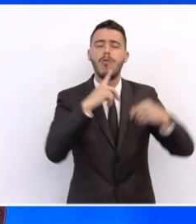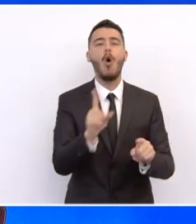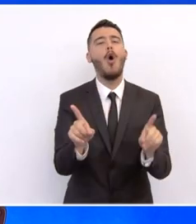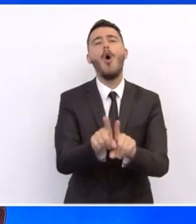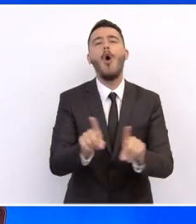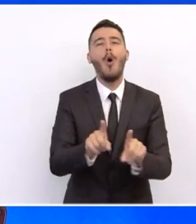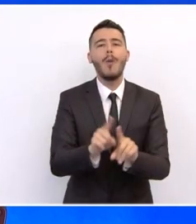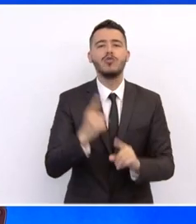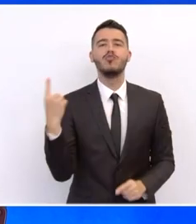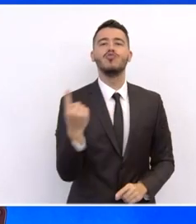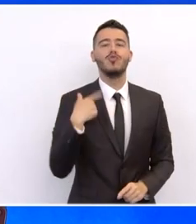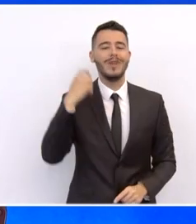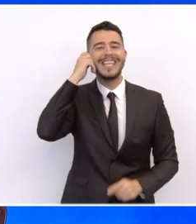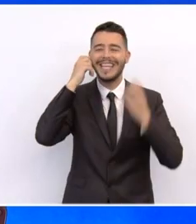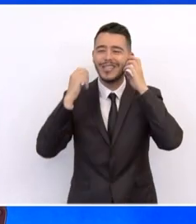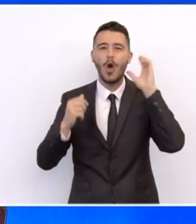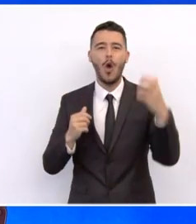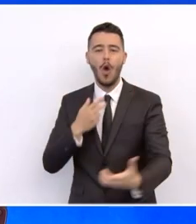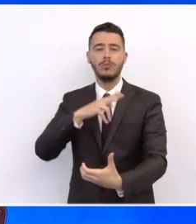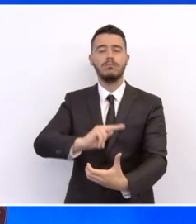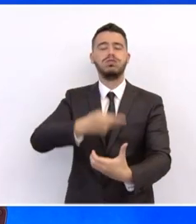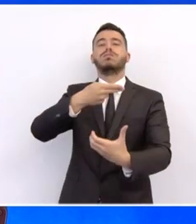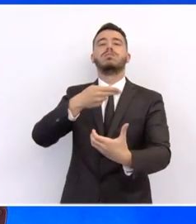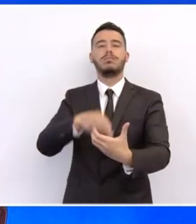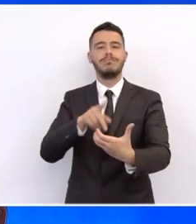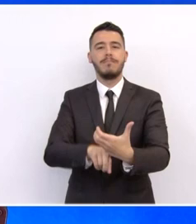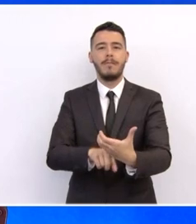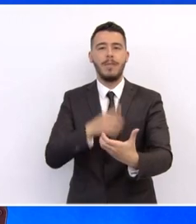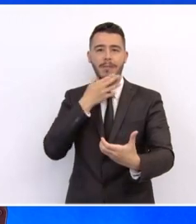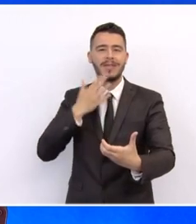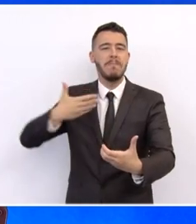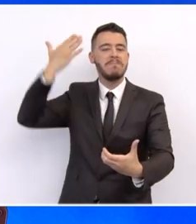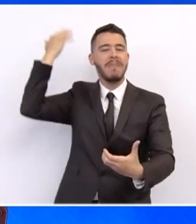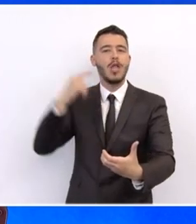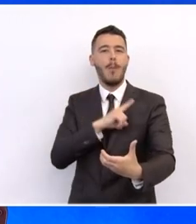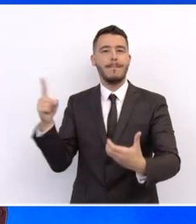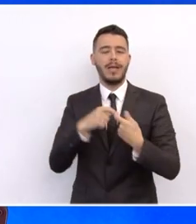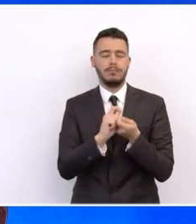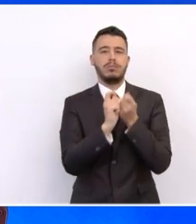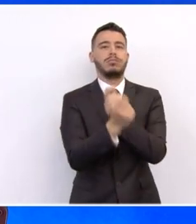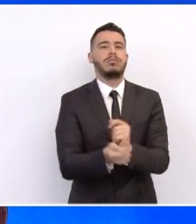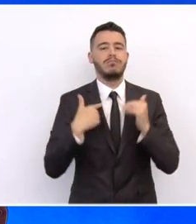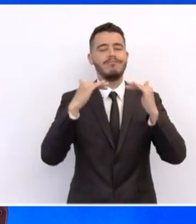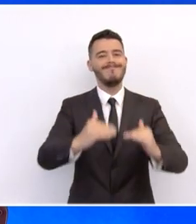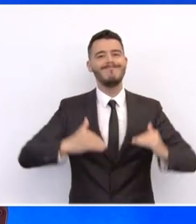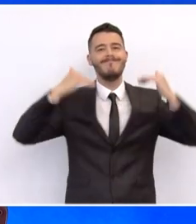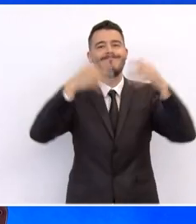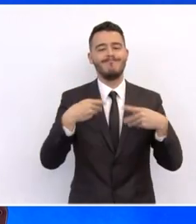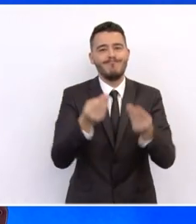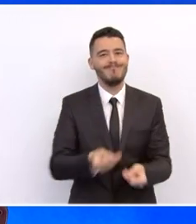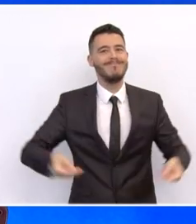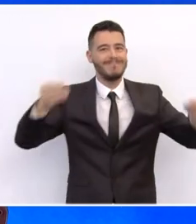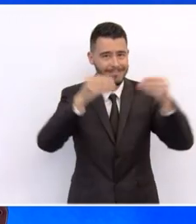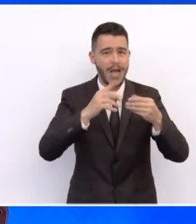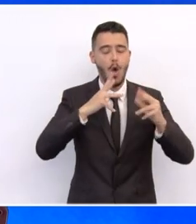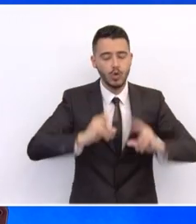έρχονται κάθε τόσο στις εφαρμογές του κινητού μας για να βελτιώσουν τις αρχικές εργοστασιακές του ρυθμίσεις. Έτσι και εδώ, ο στόχος